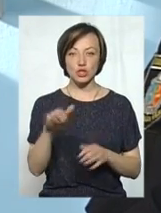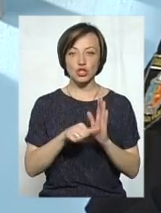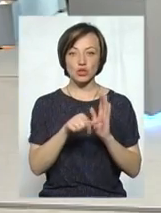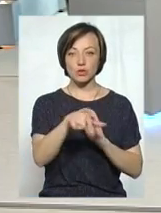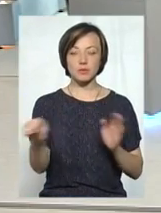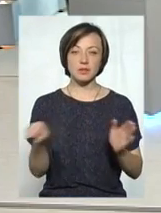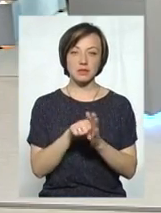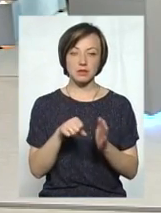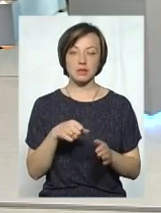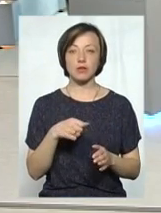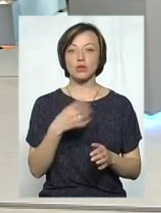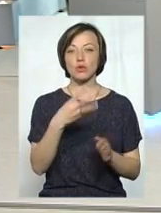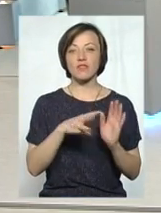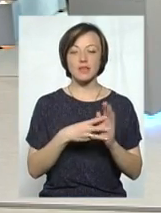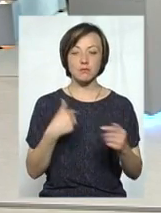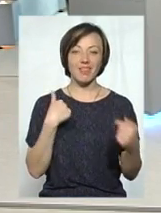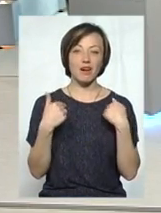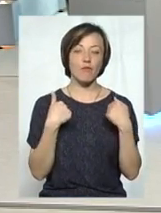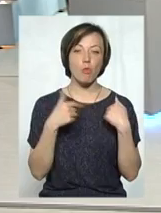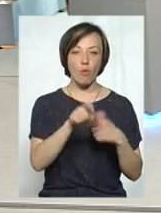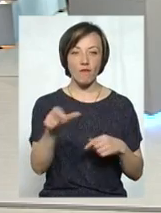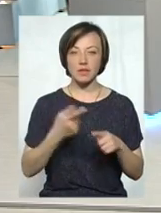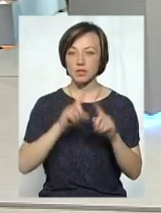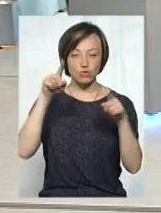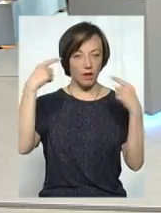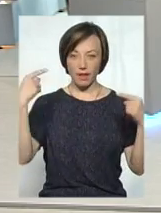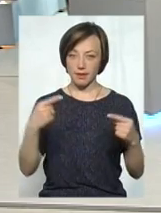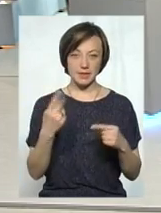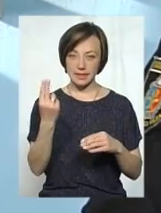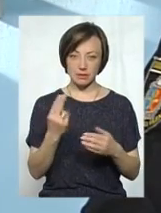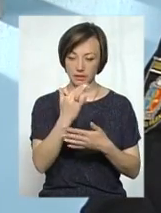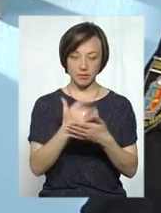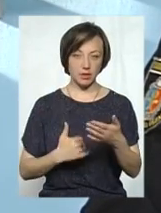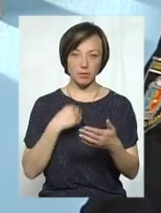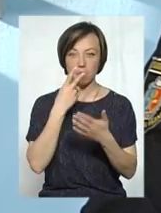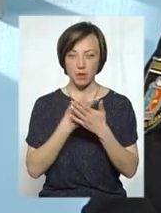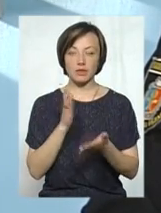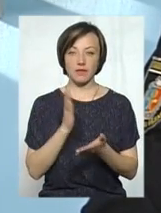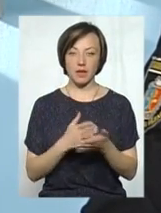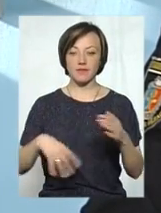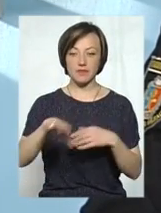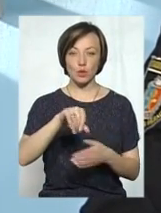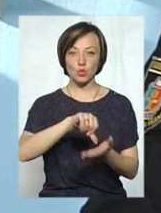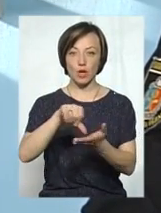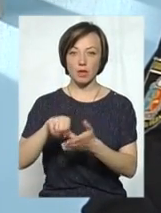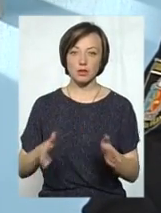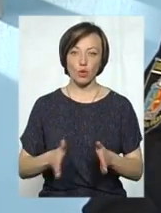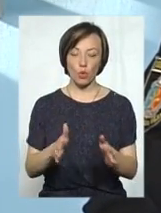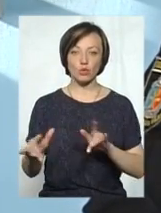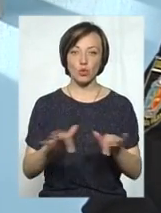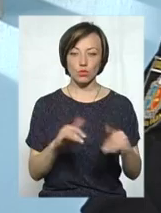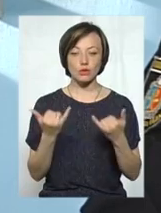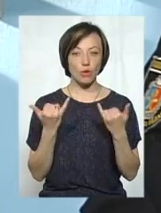загинуло і 48 осіб травмовано. Це шалені цифри і ми бачимо, ми являємося всі учасниками дорожнього руху.